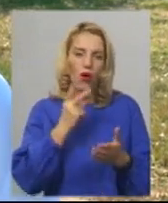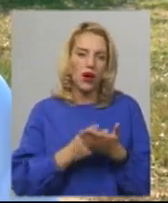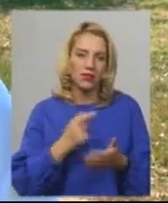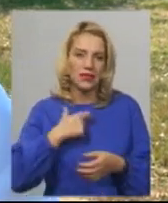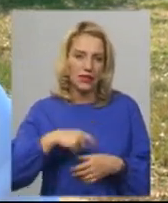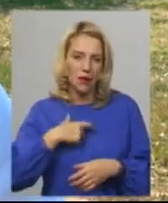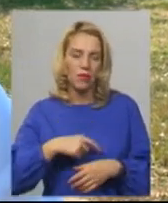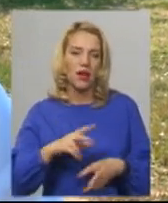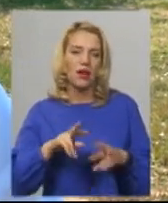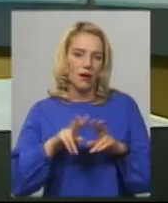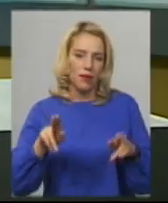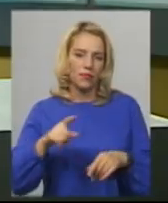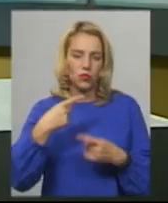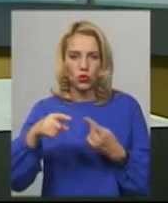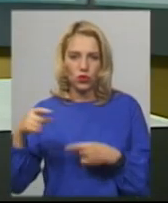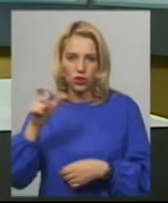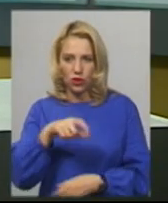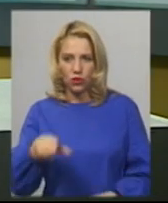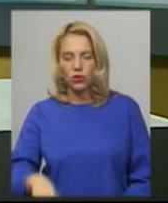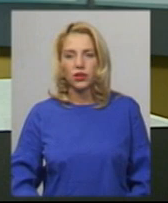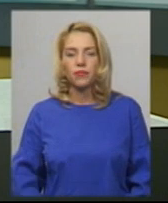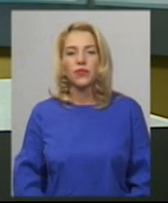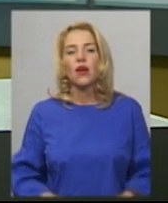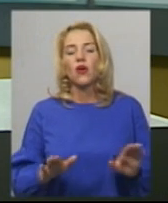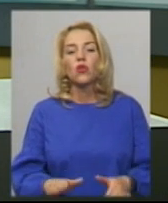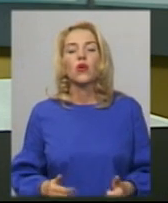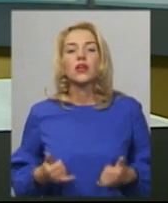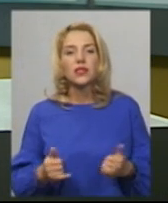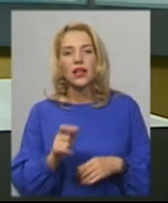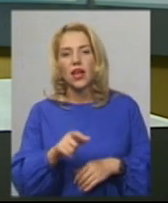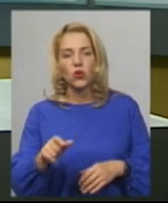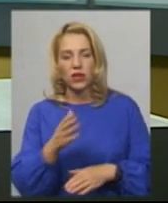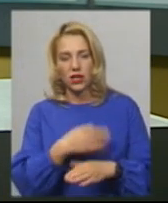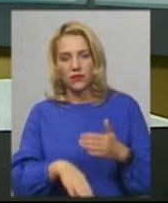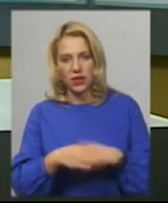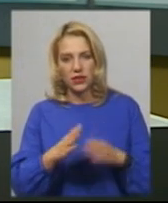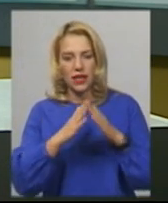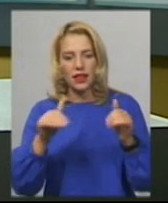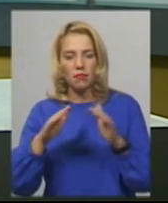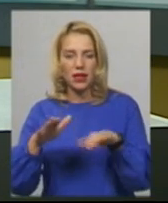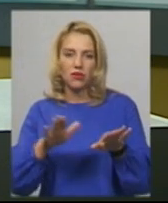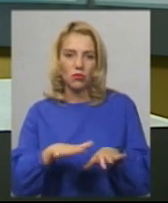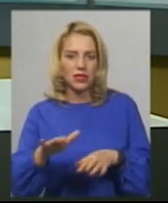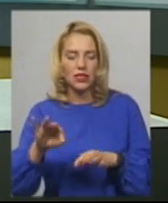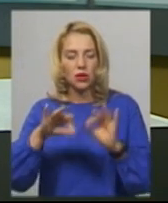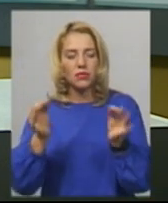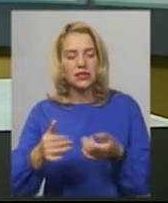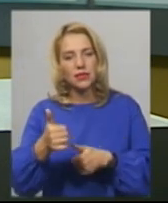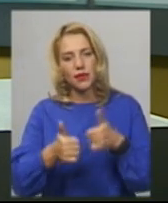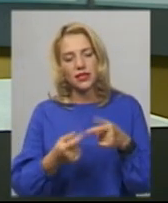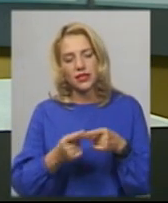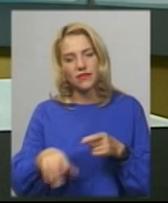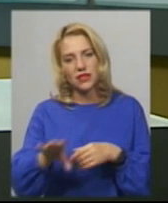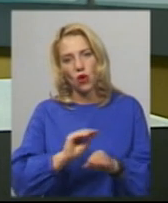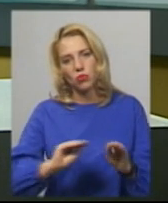всі решта людей. Локація для людей з інвалідністю, неметове містечко та мистецькі змагання – все це цьогоріч